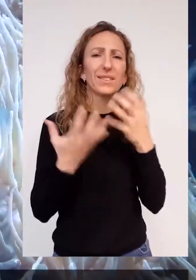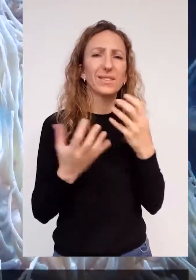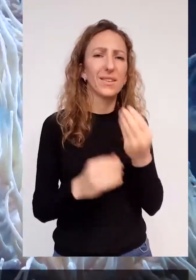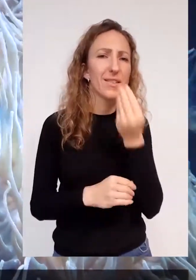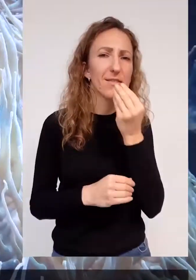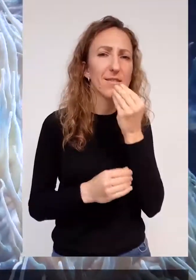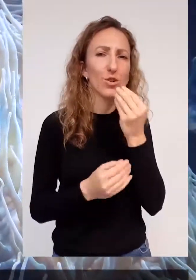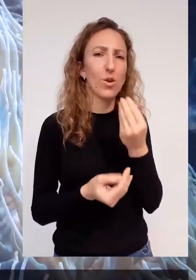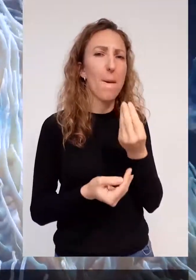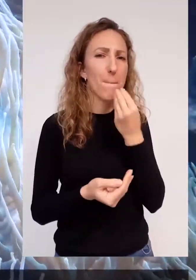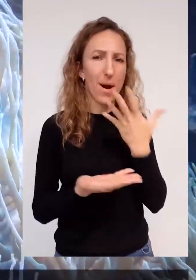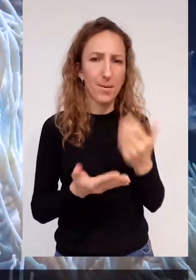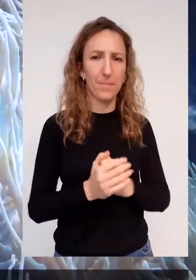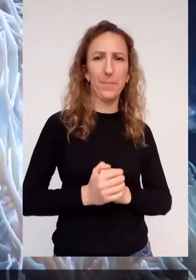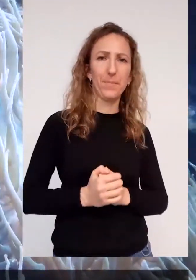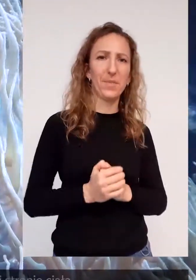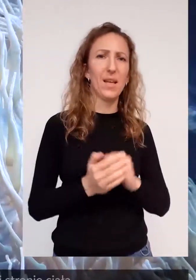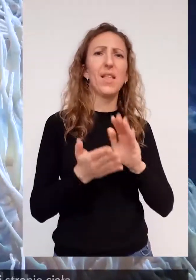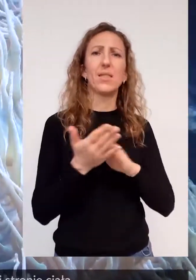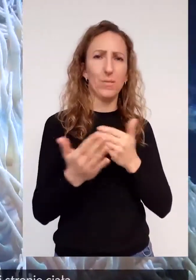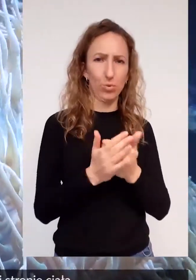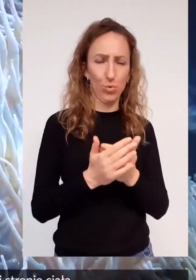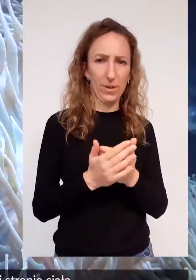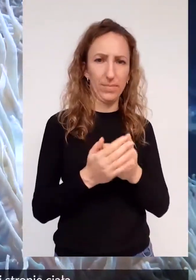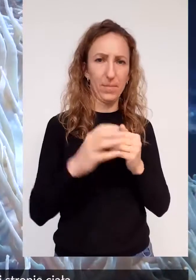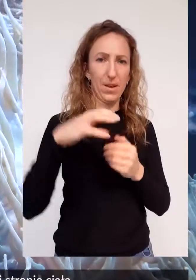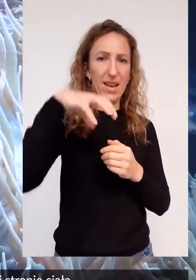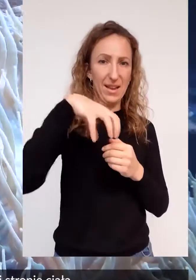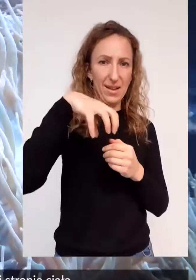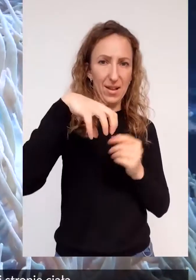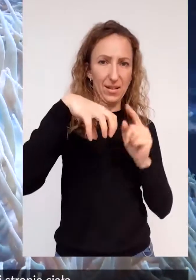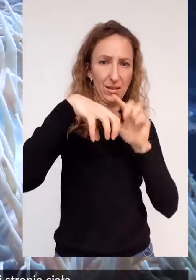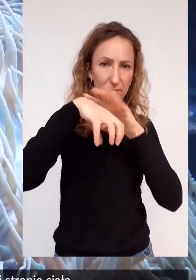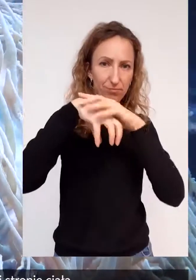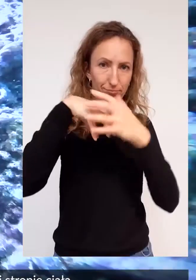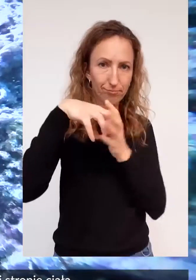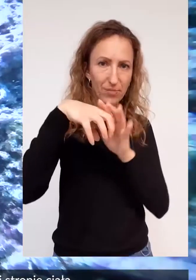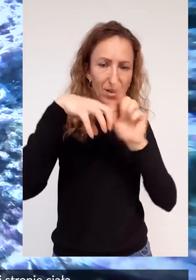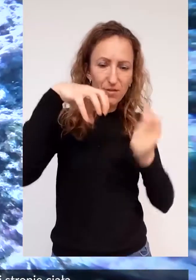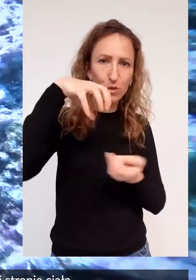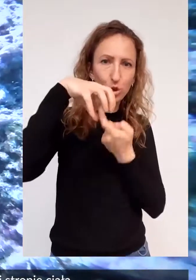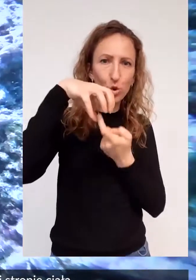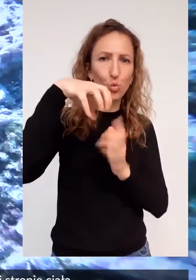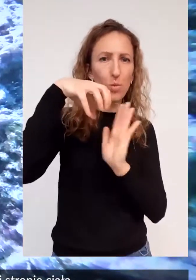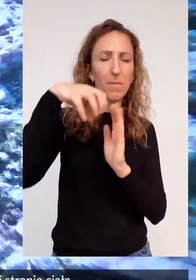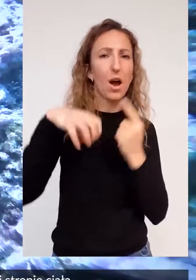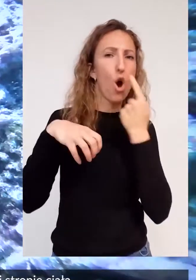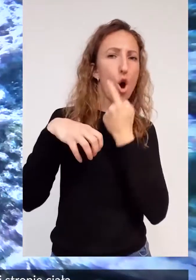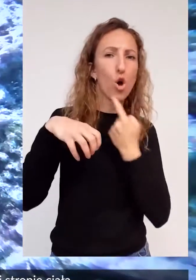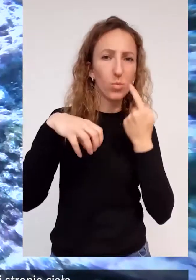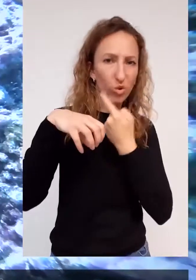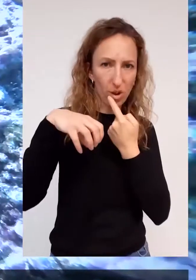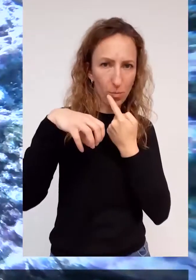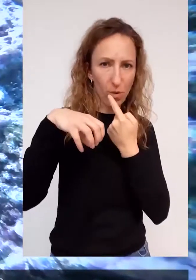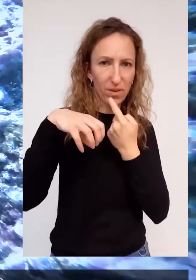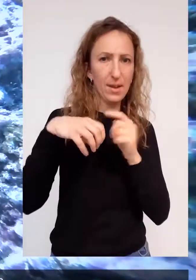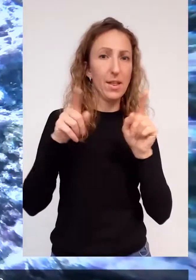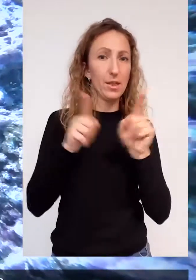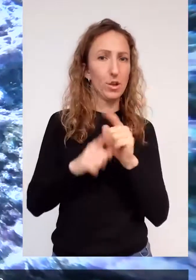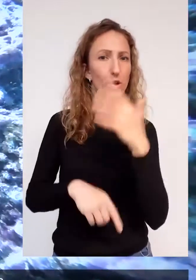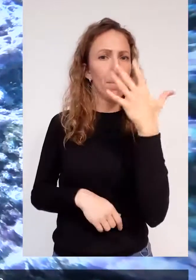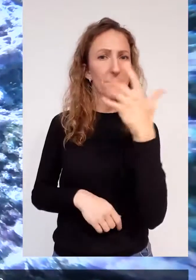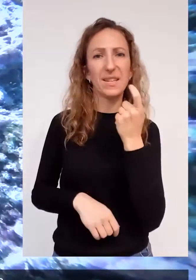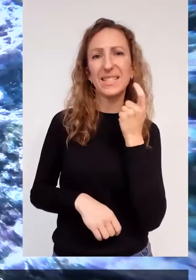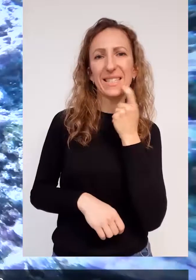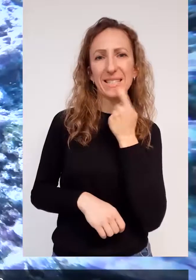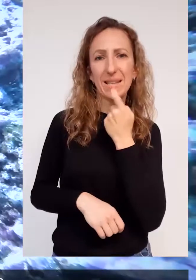glonów z podwodnych skał Otwór gębowy umiejscowiony jest po spodniej stronie ciała Czyli